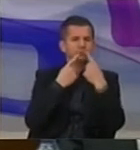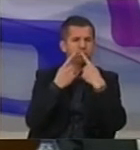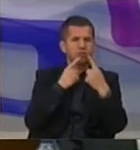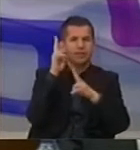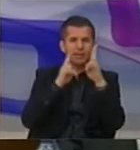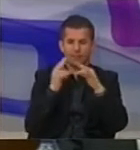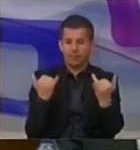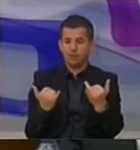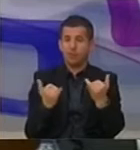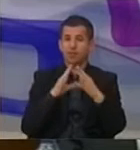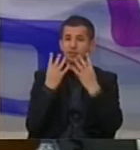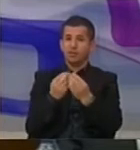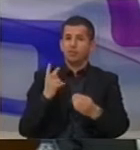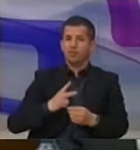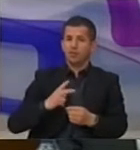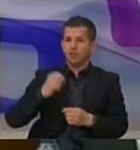Kosovës?